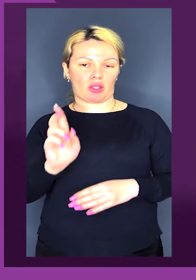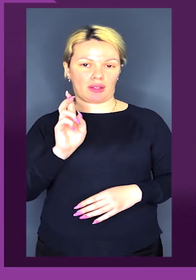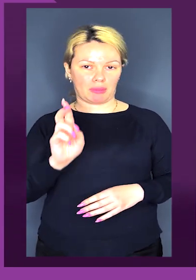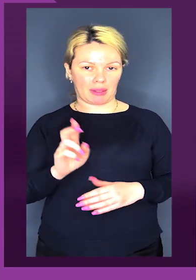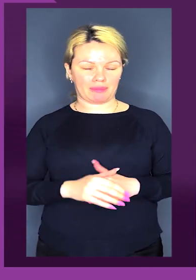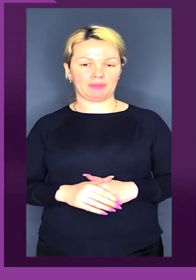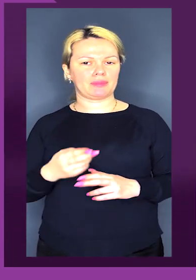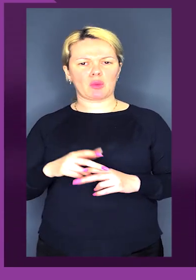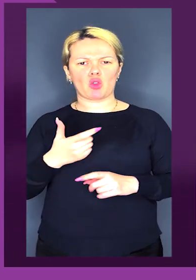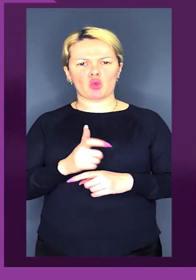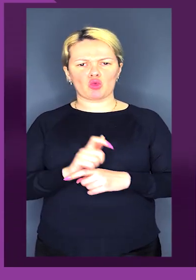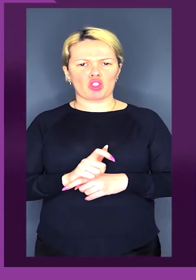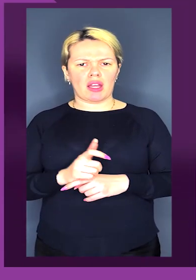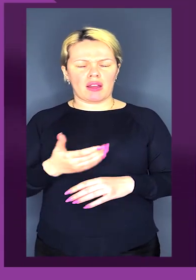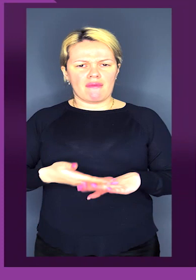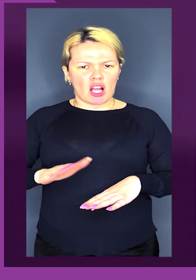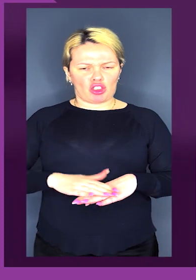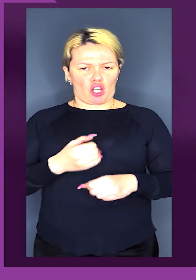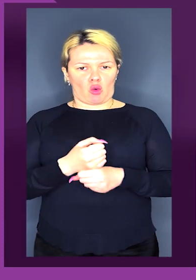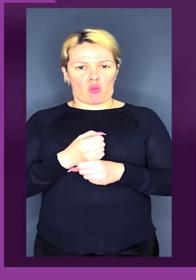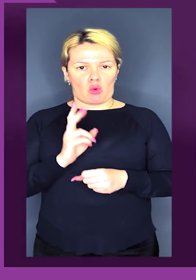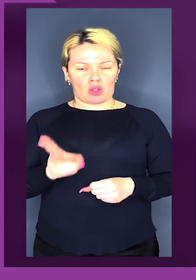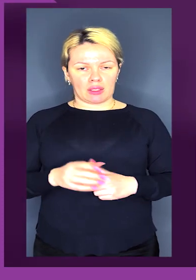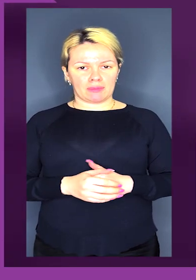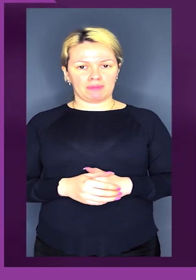категорії Б. Це був дуже важкий кубок,